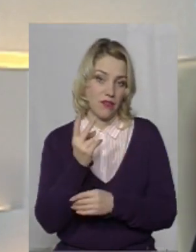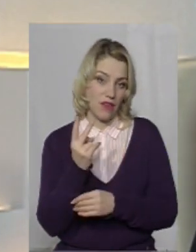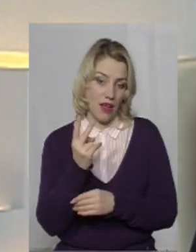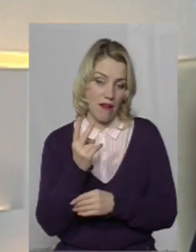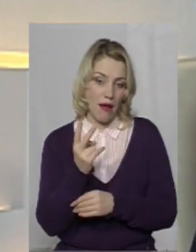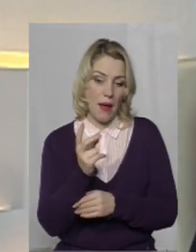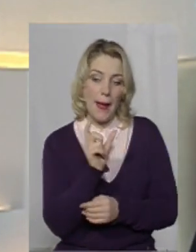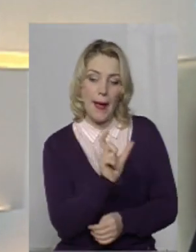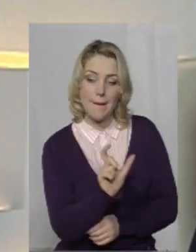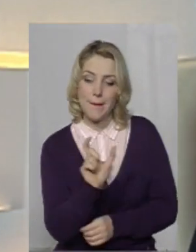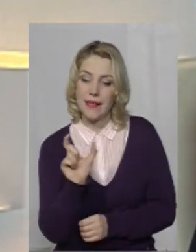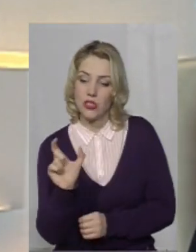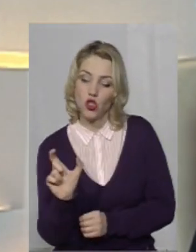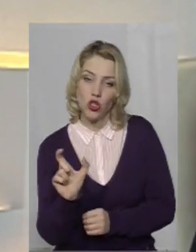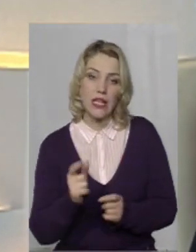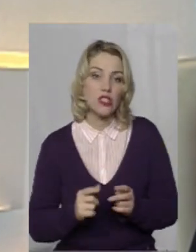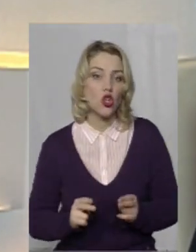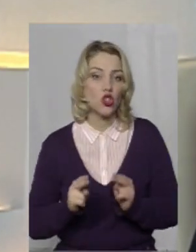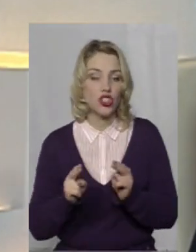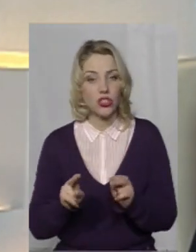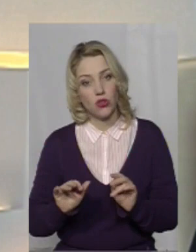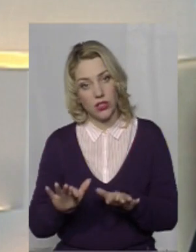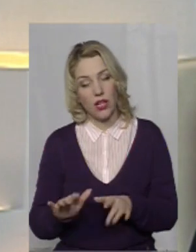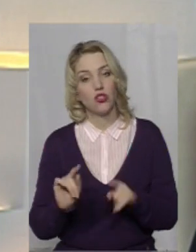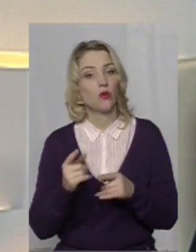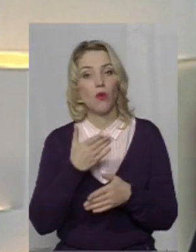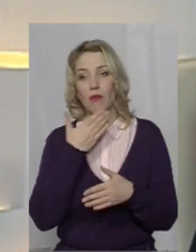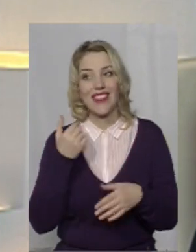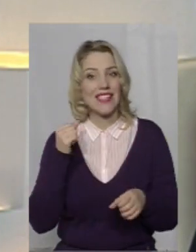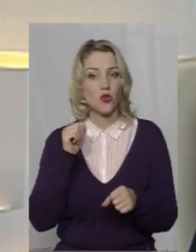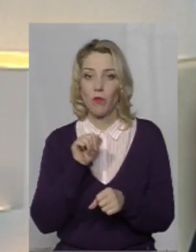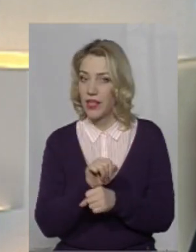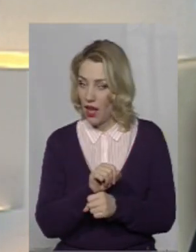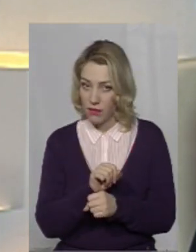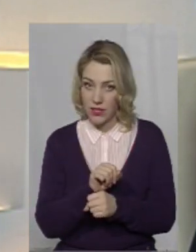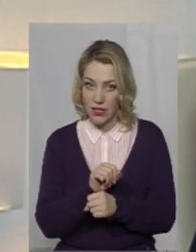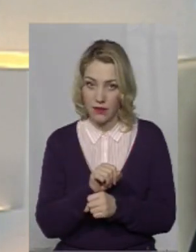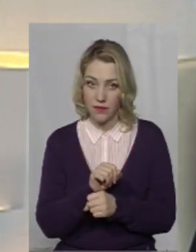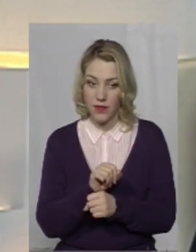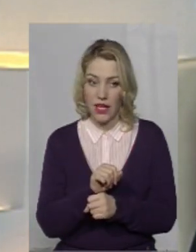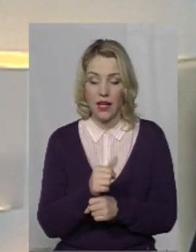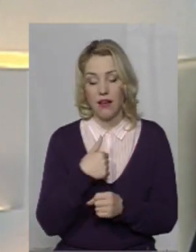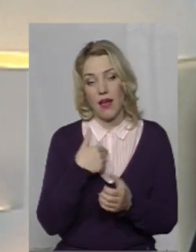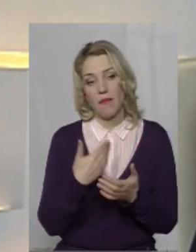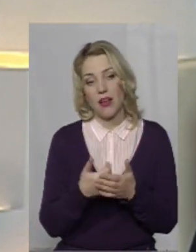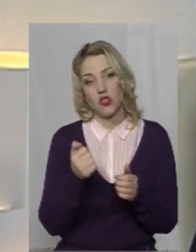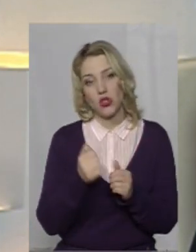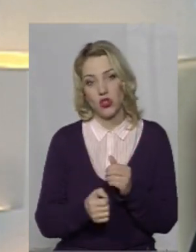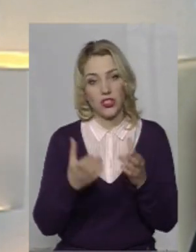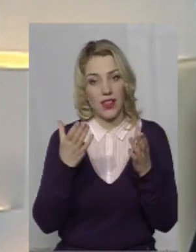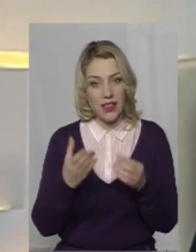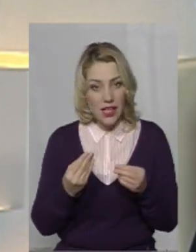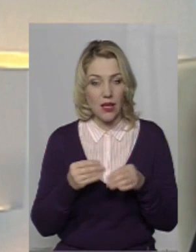епізоди цієї злочинної діяльності. Тому ми не зупиняємося. Я майже кожен день